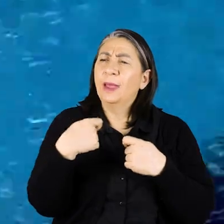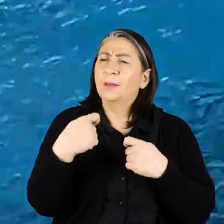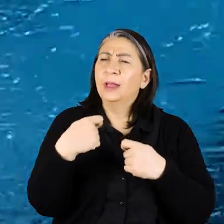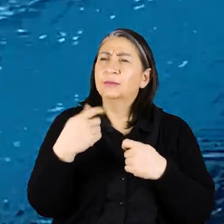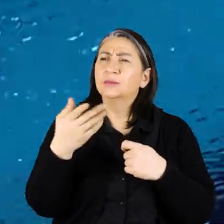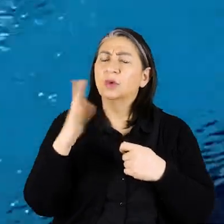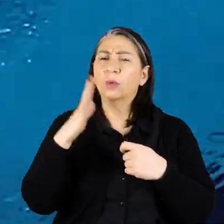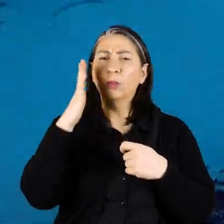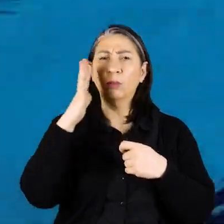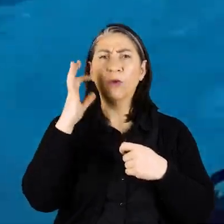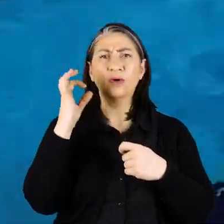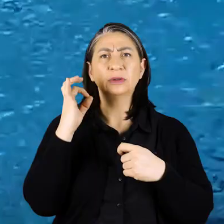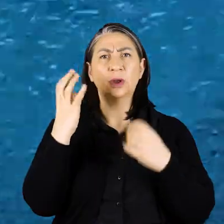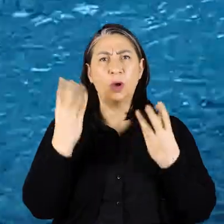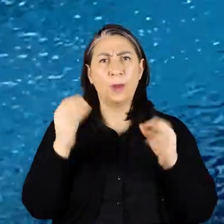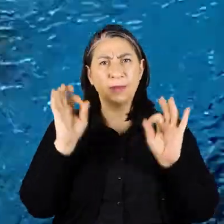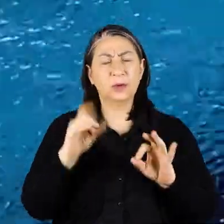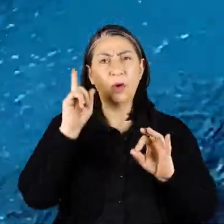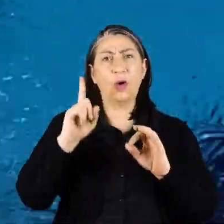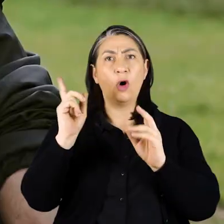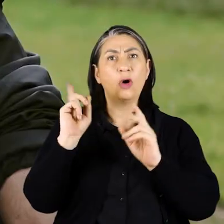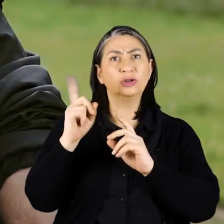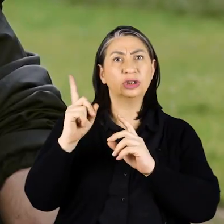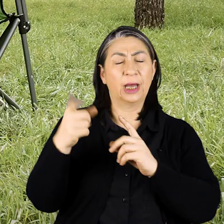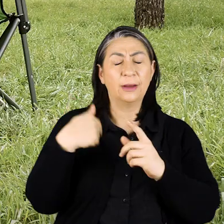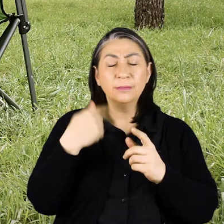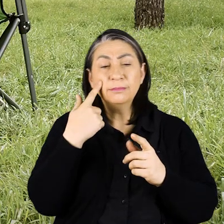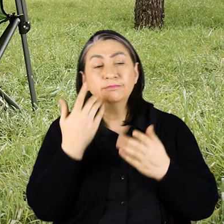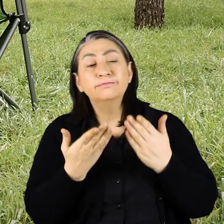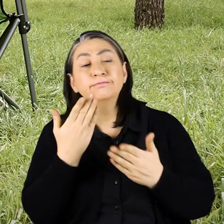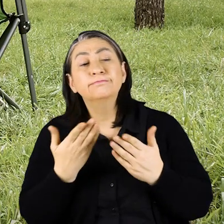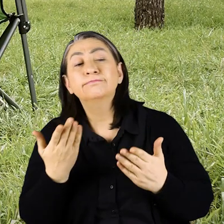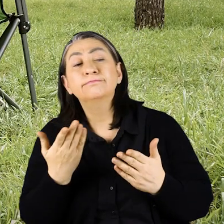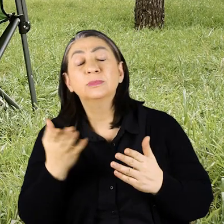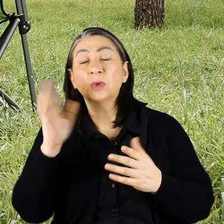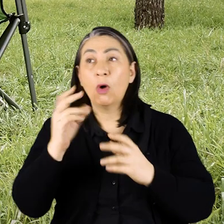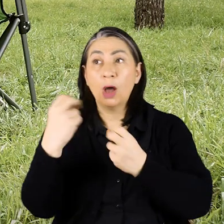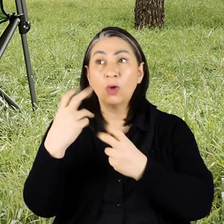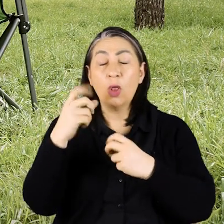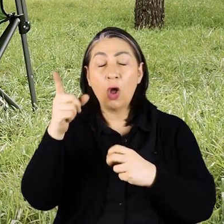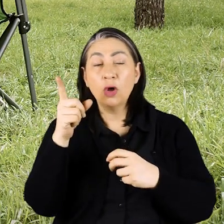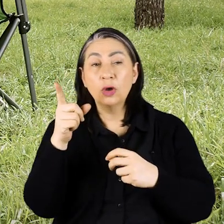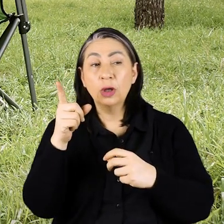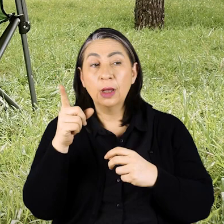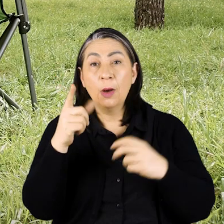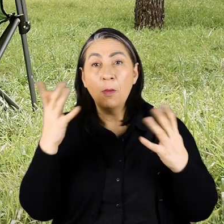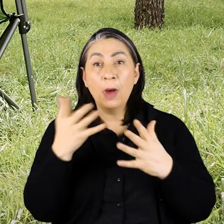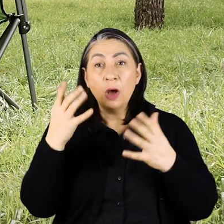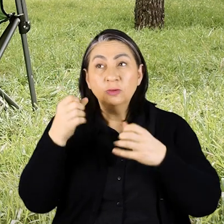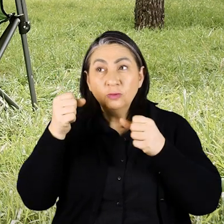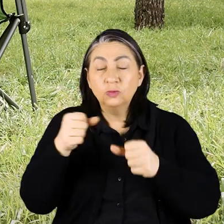Sonra daha profesyonel olmaya başladı Başka hocalar beni değerlendirmeye aldı Sonra hocalar eşliğinde böyle onları baya